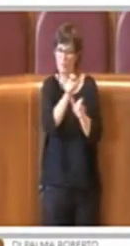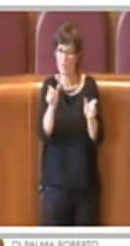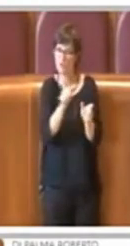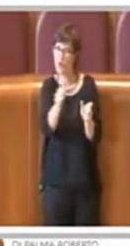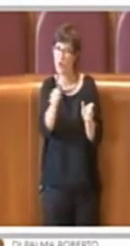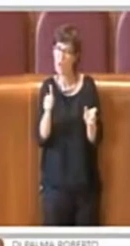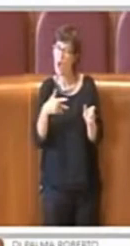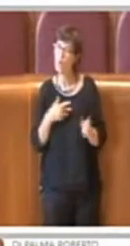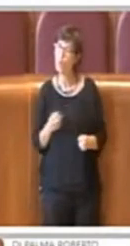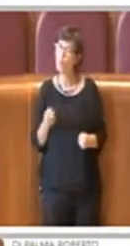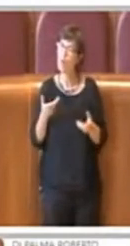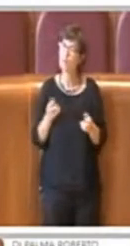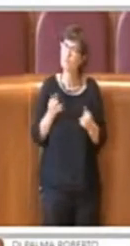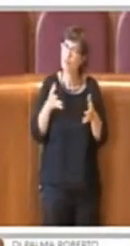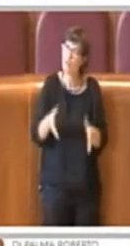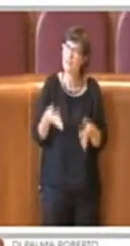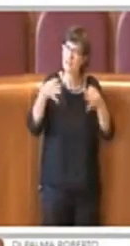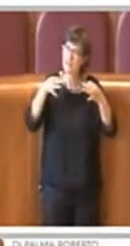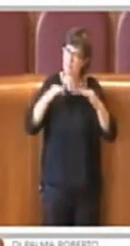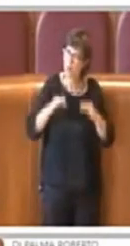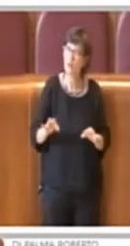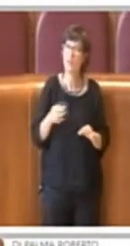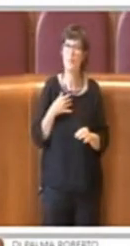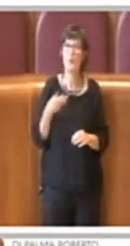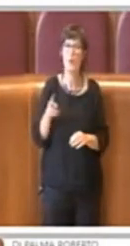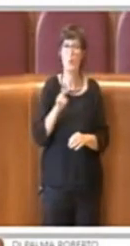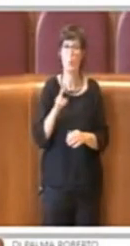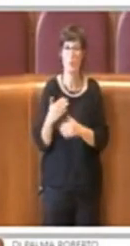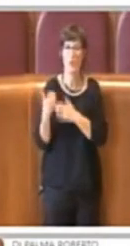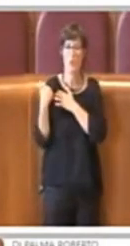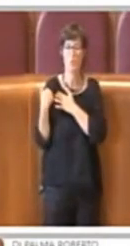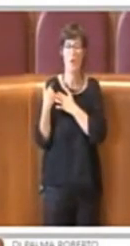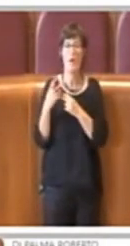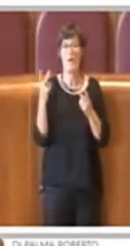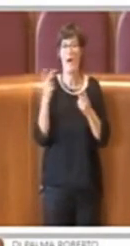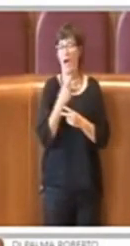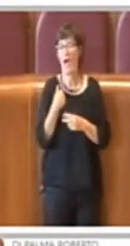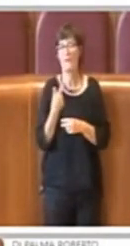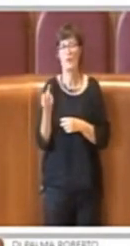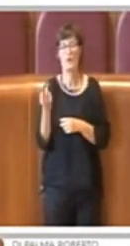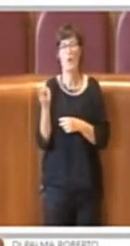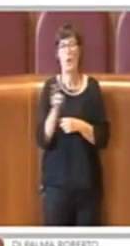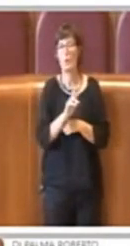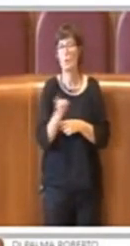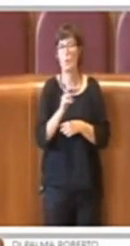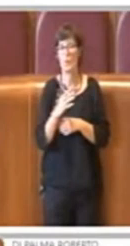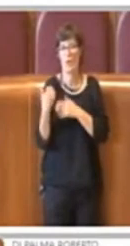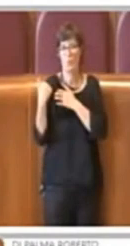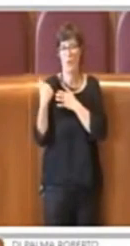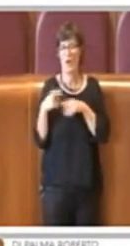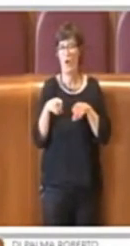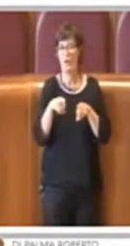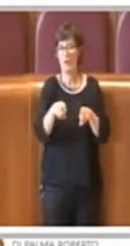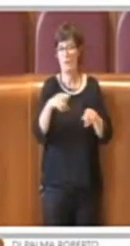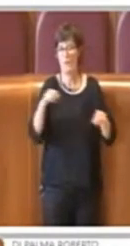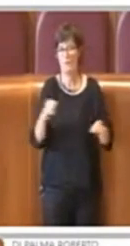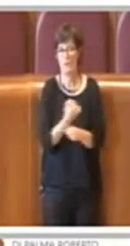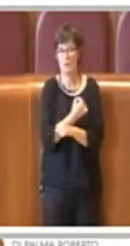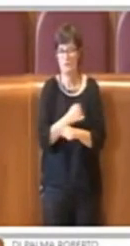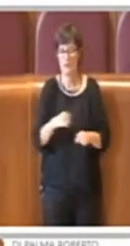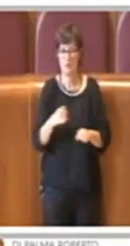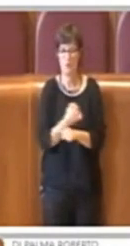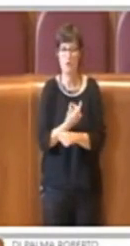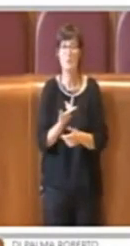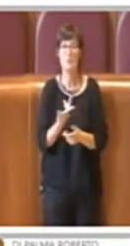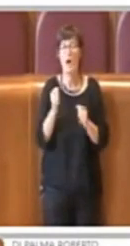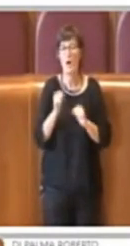crediamo che questi due compiti non possano essere svolti contemporaneamente. Però possono accedere di fatto alla Commissione esecutiva